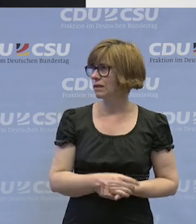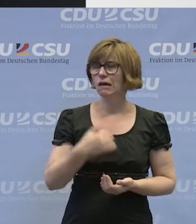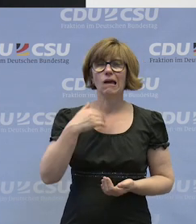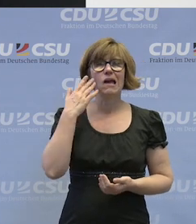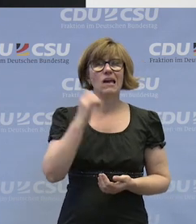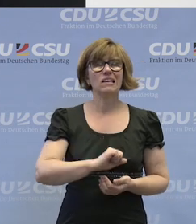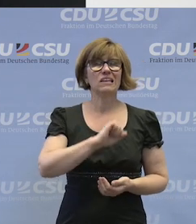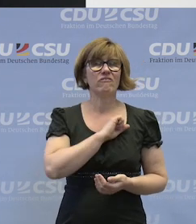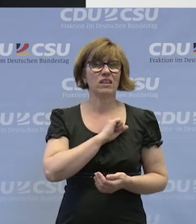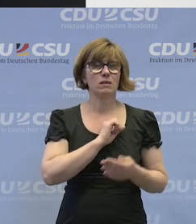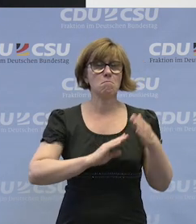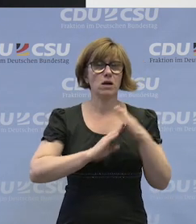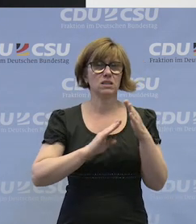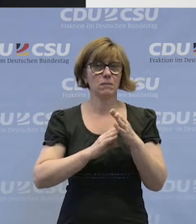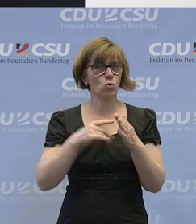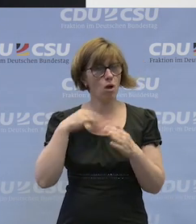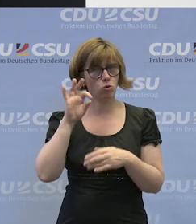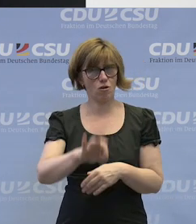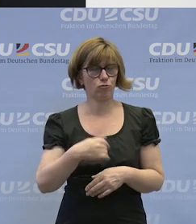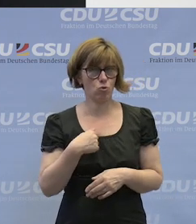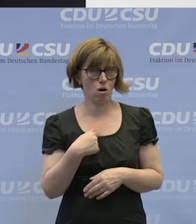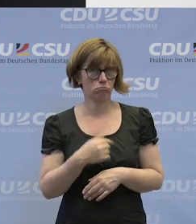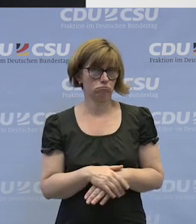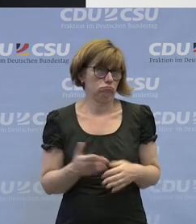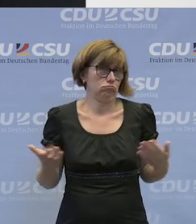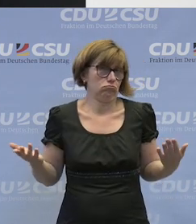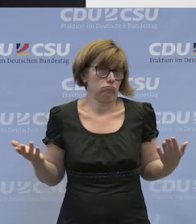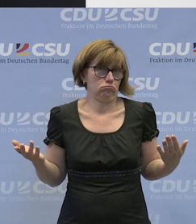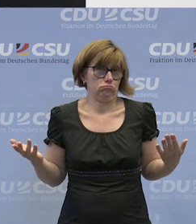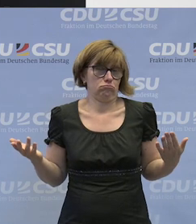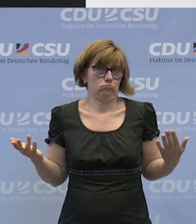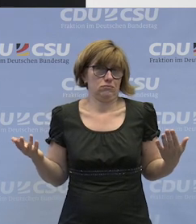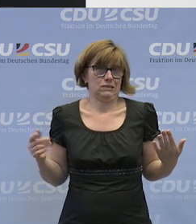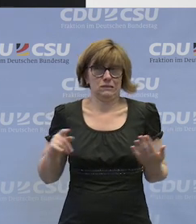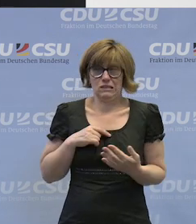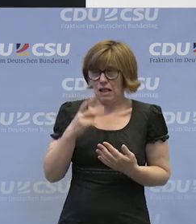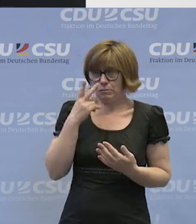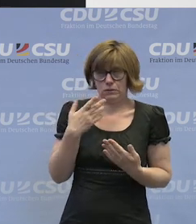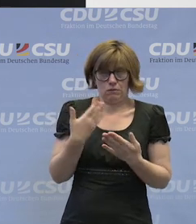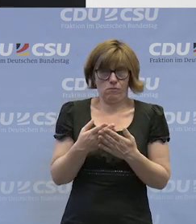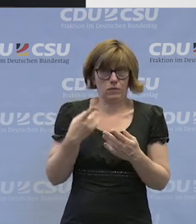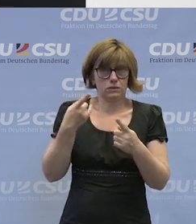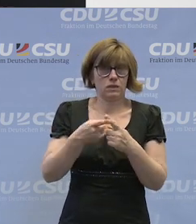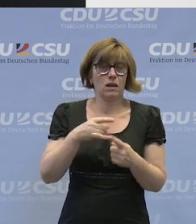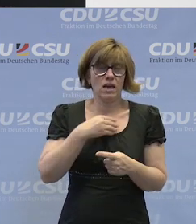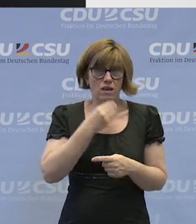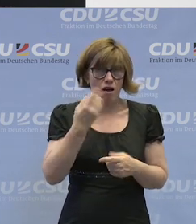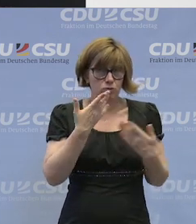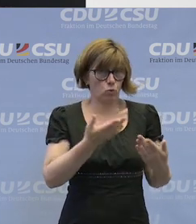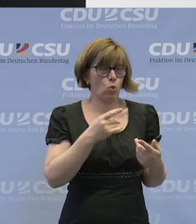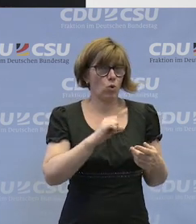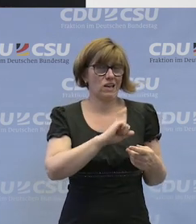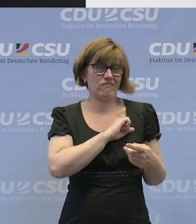Gewinnmaximierung finde ich schon schick. Ich finde das nicht schick. Ich habe das festgestellt, dass das das Ziel des Unternehmens ist. sozusagen.